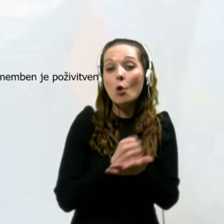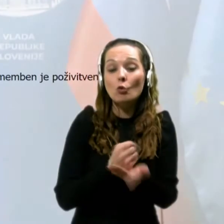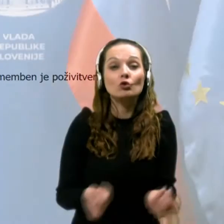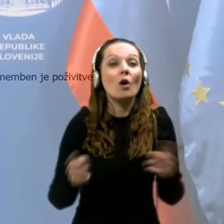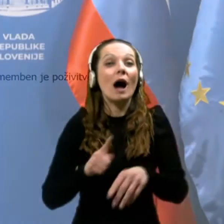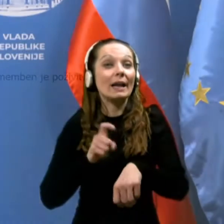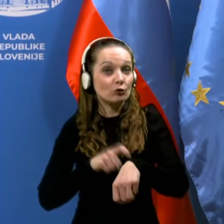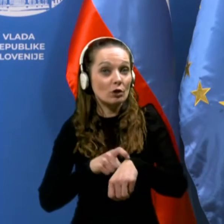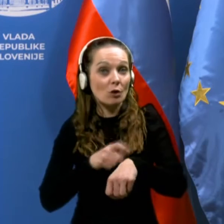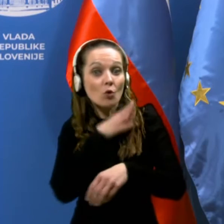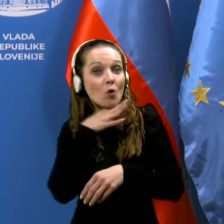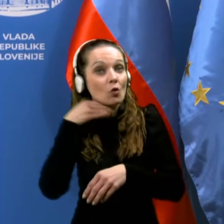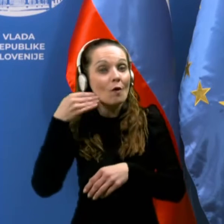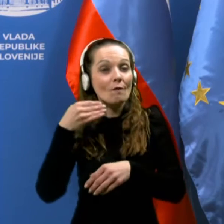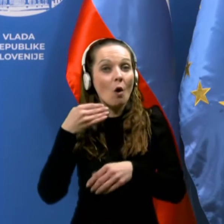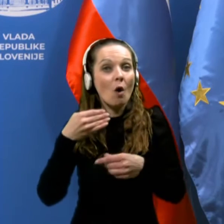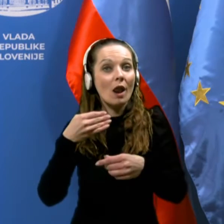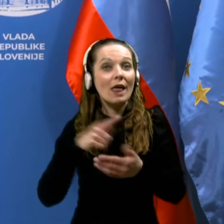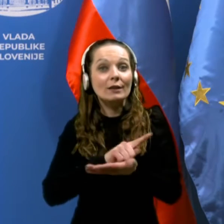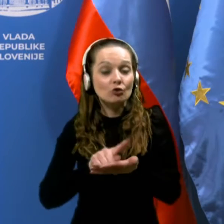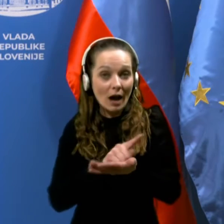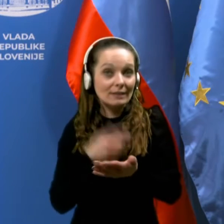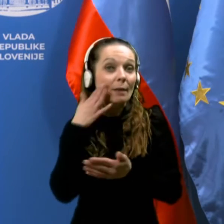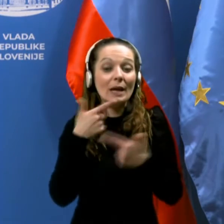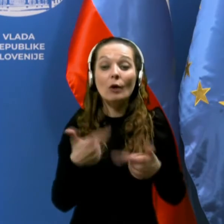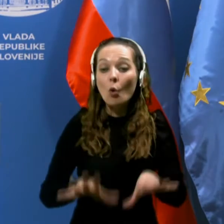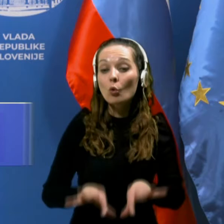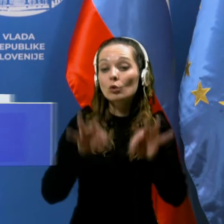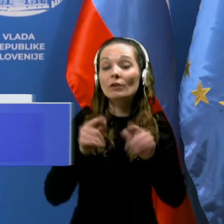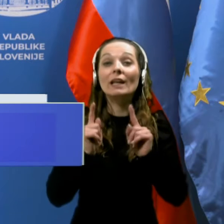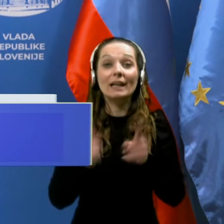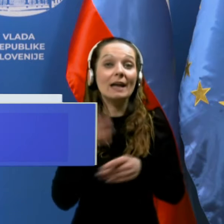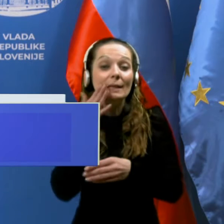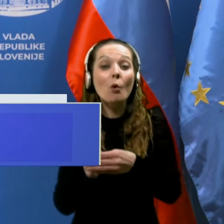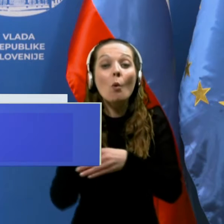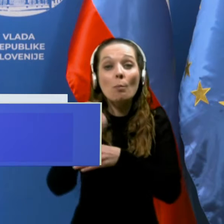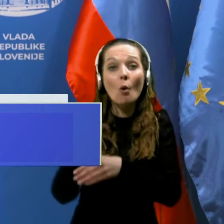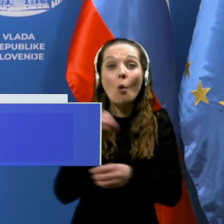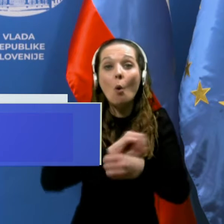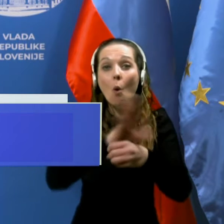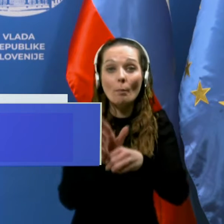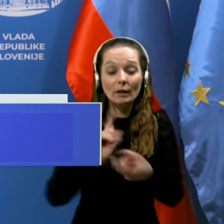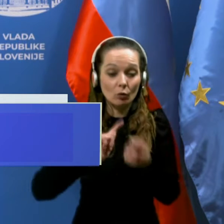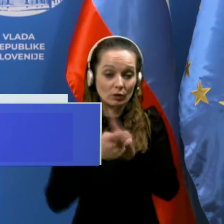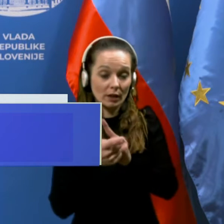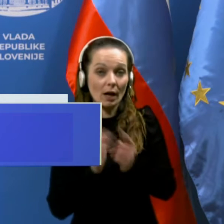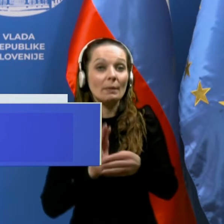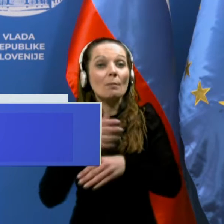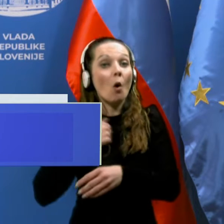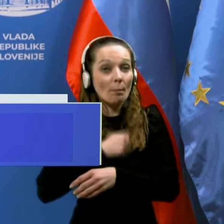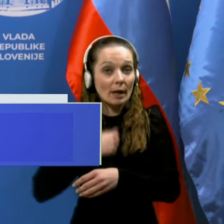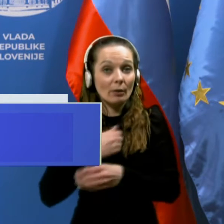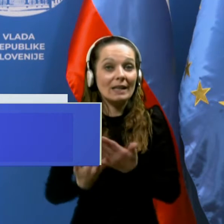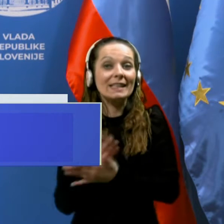ali pa časovno dovolj zamika, da bi lahko ugotovila, kaj se bo po omikronu ozirom pa prebolelosti